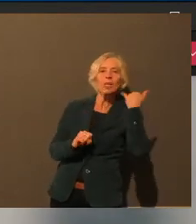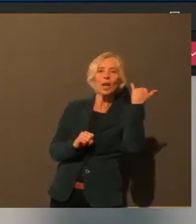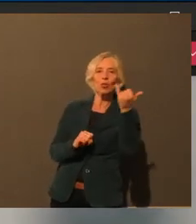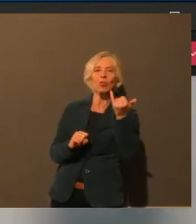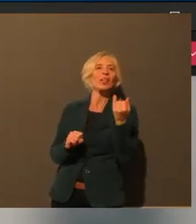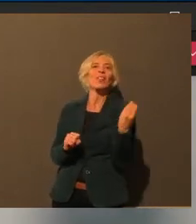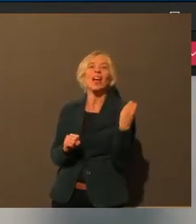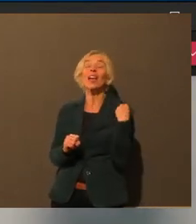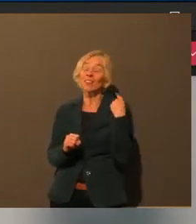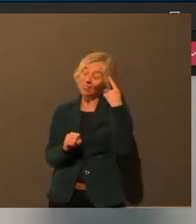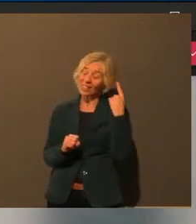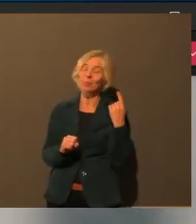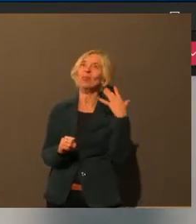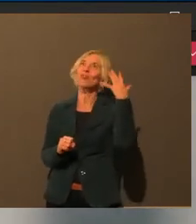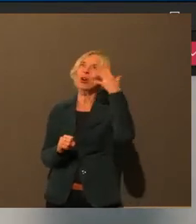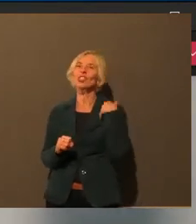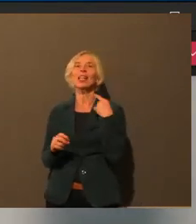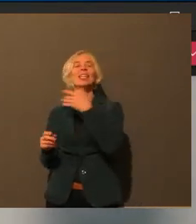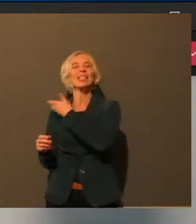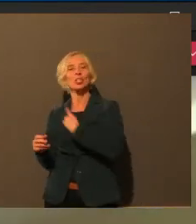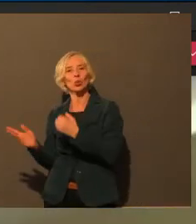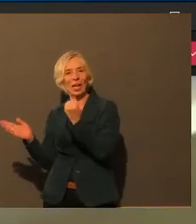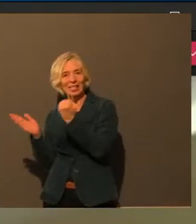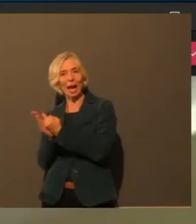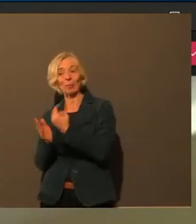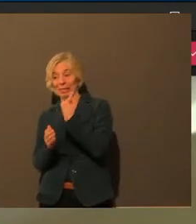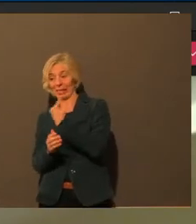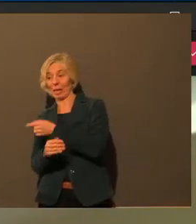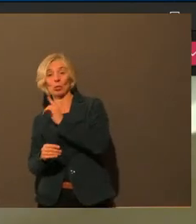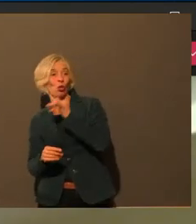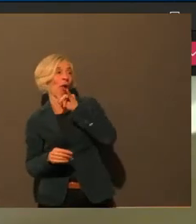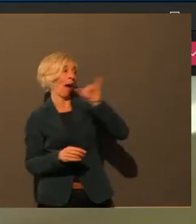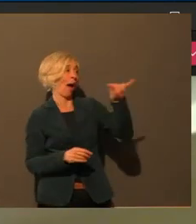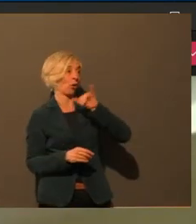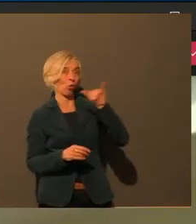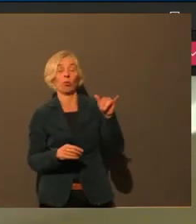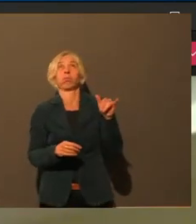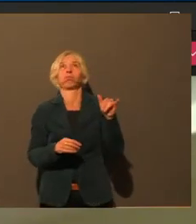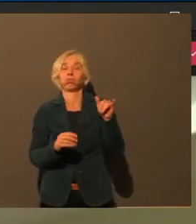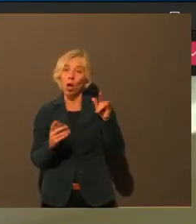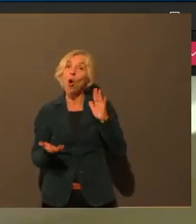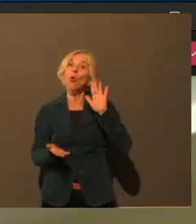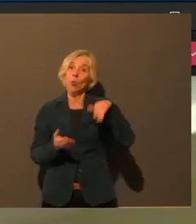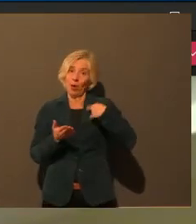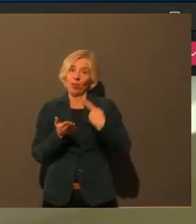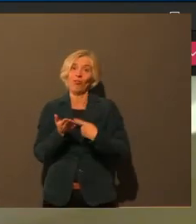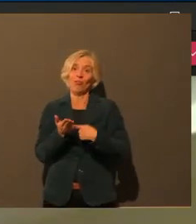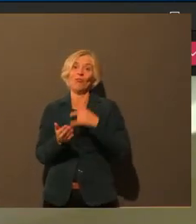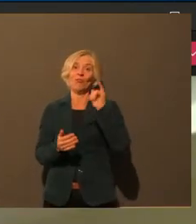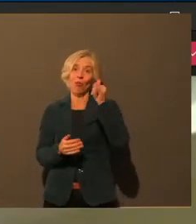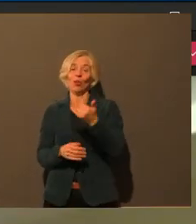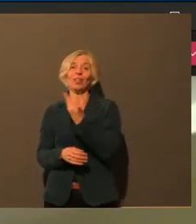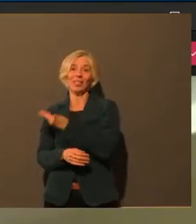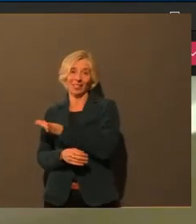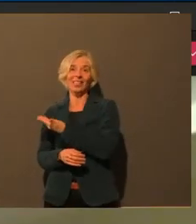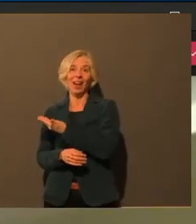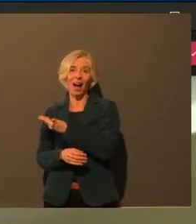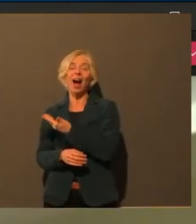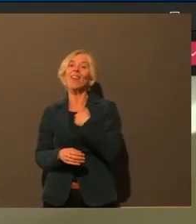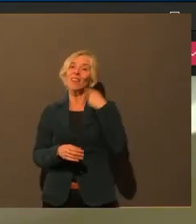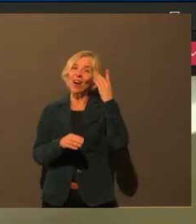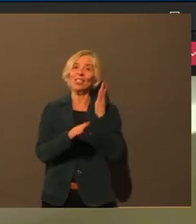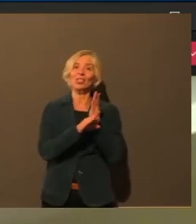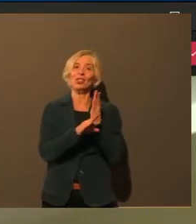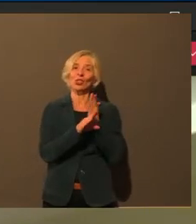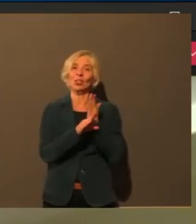weiß, das ist viel verlangt, gerade in der Situation. Aber wenn man mal ein Kind bekommen hat, weiß man ja, da kommt dann